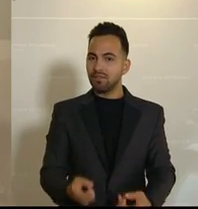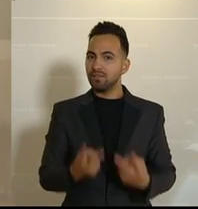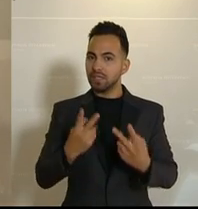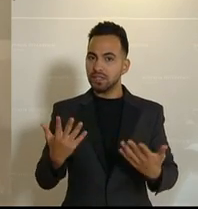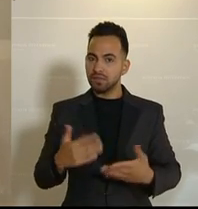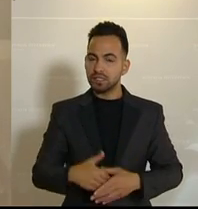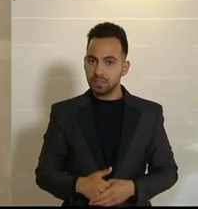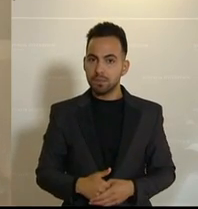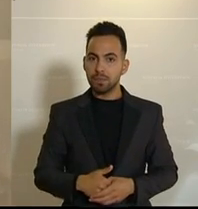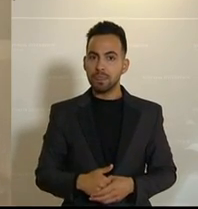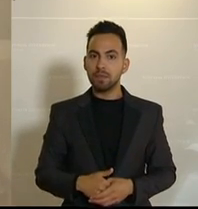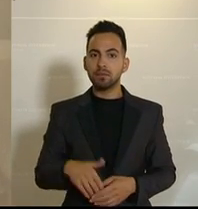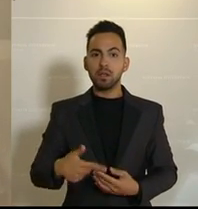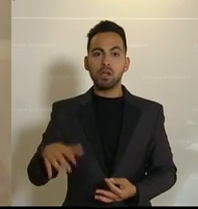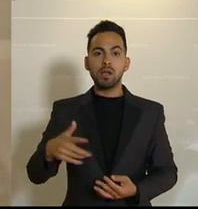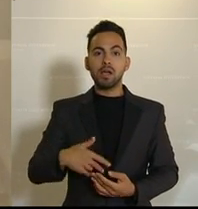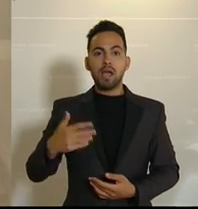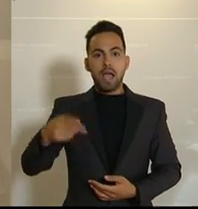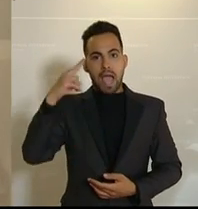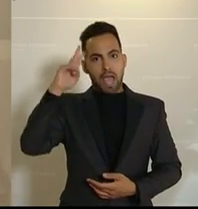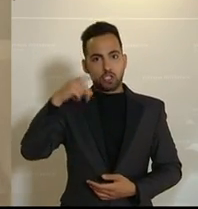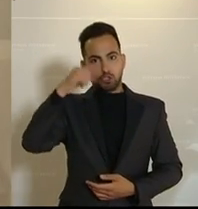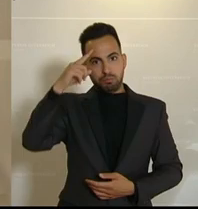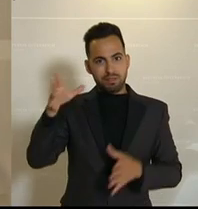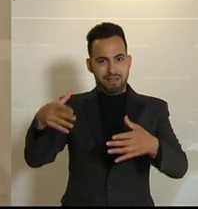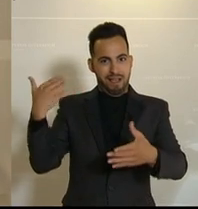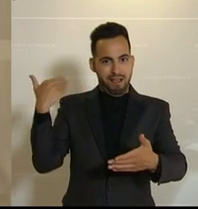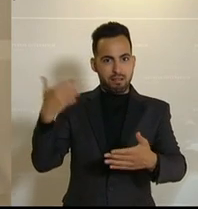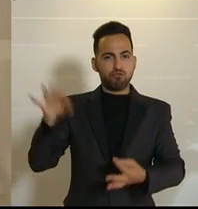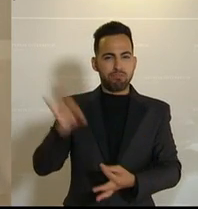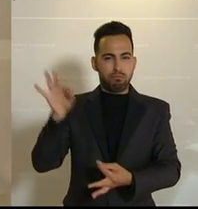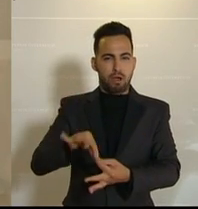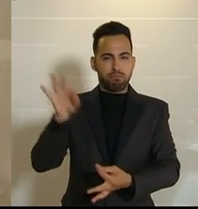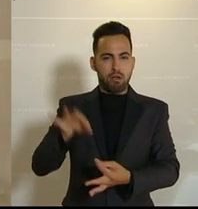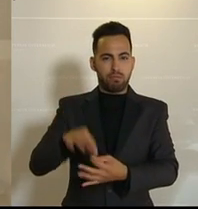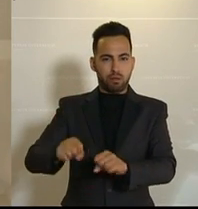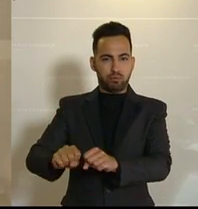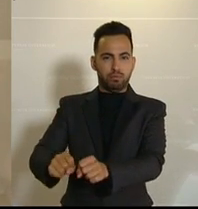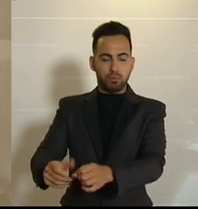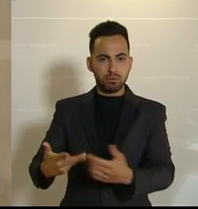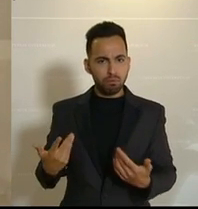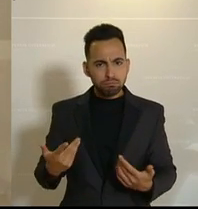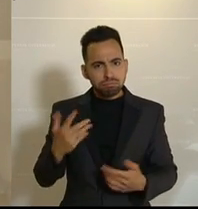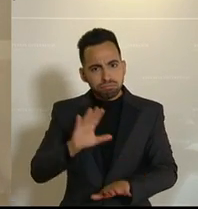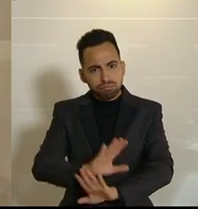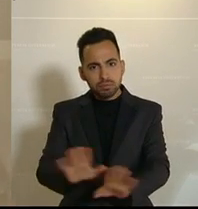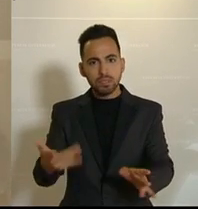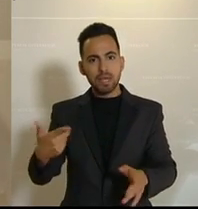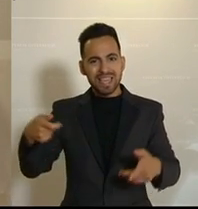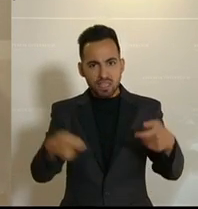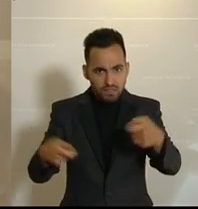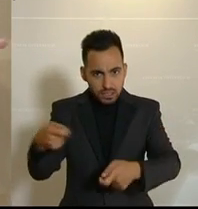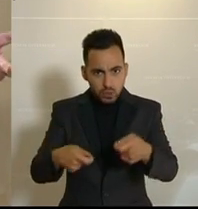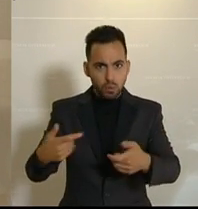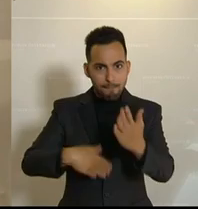das Kaputtsparen der Herresspitäler zu überdenken. Im Gegenteil, wir müssen hier investieren, um zum